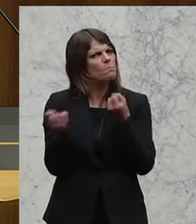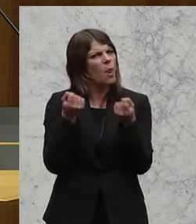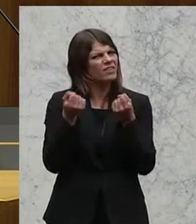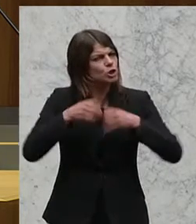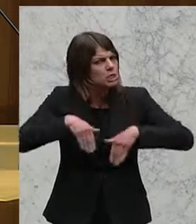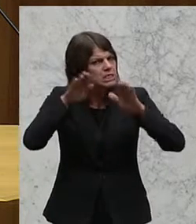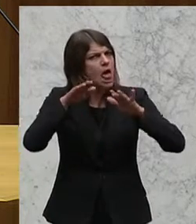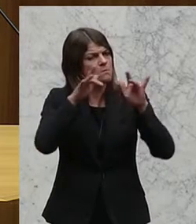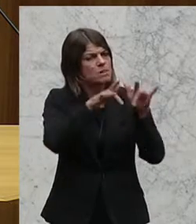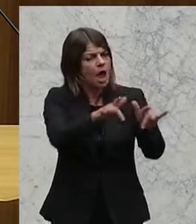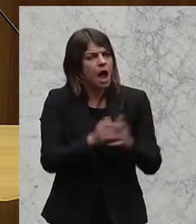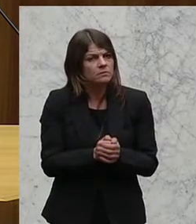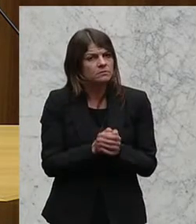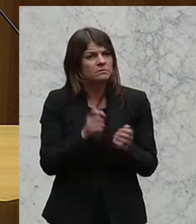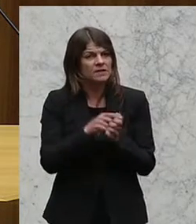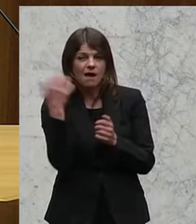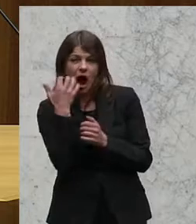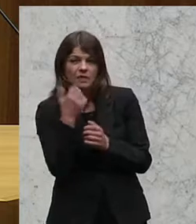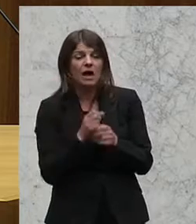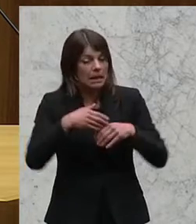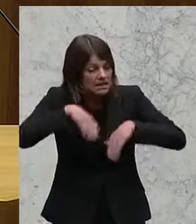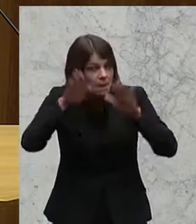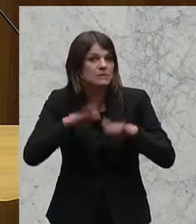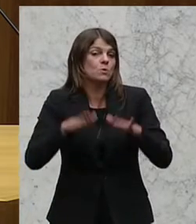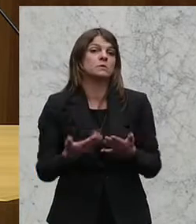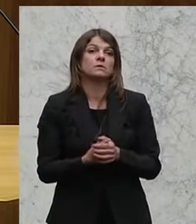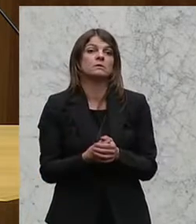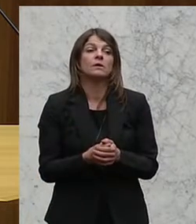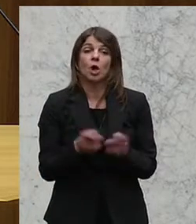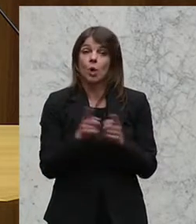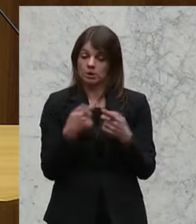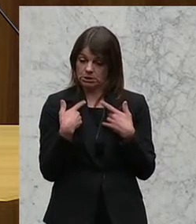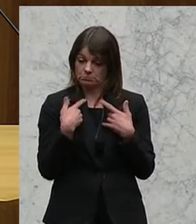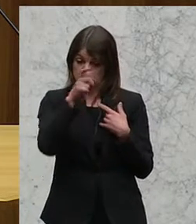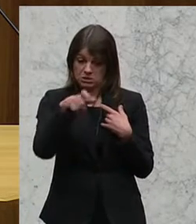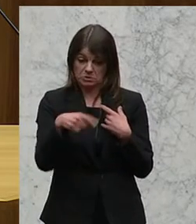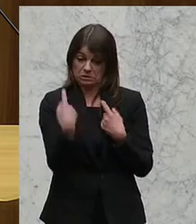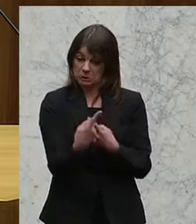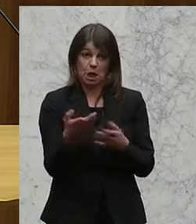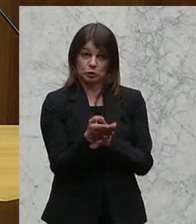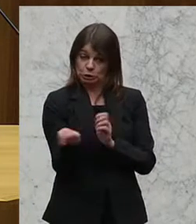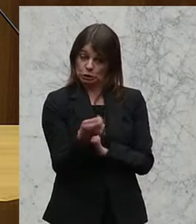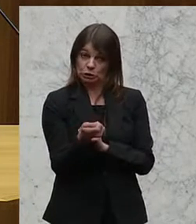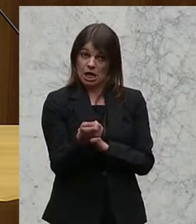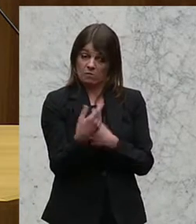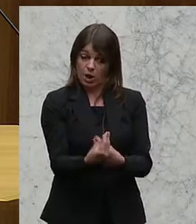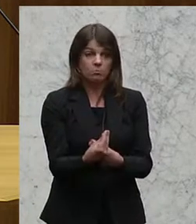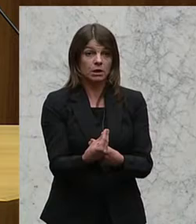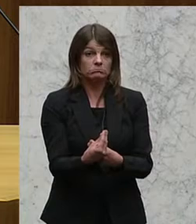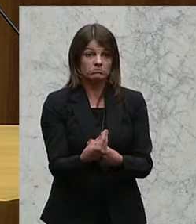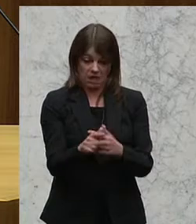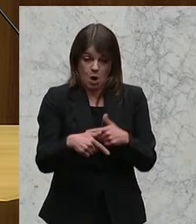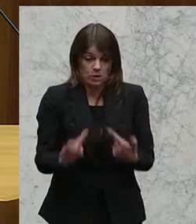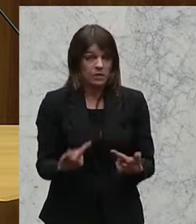Islam, am radikalen Islamismus und wir haben straffällige Ausländer, die man seit Jahren